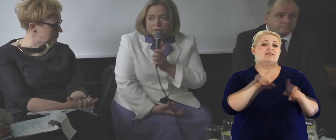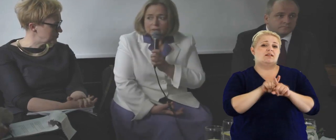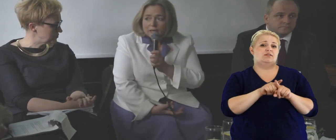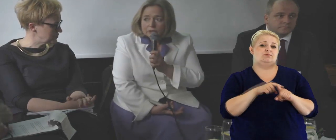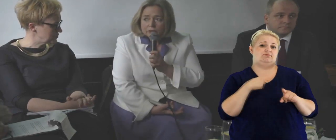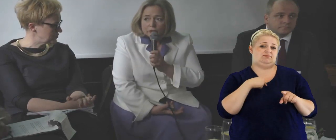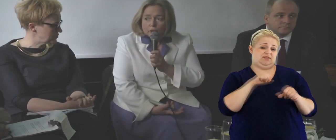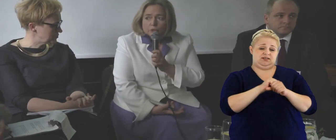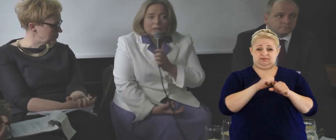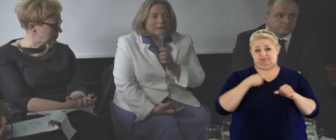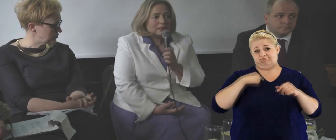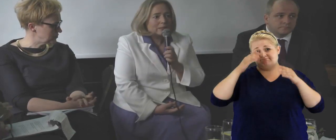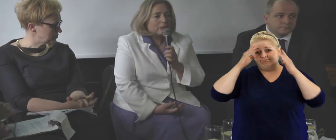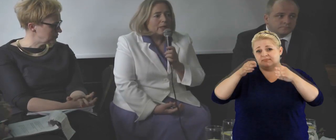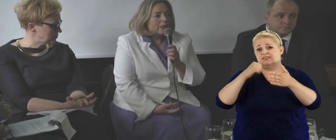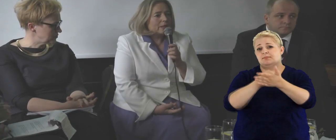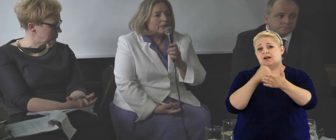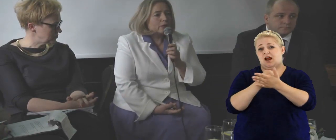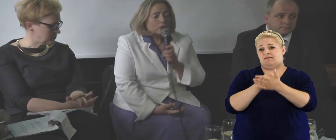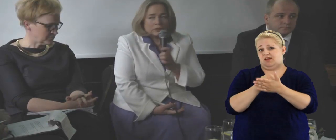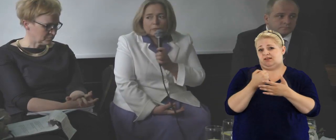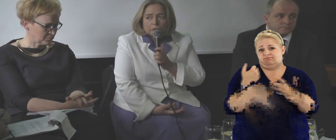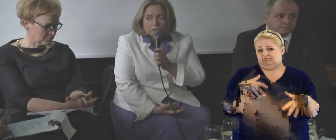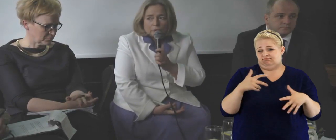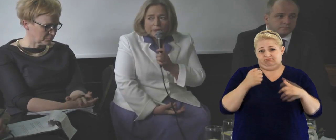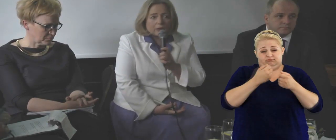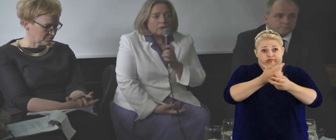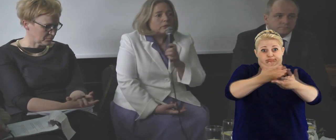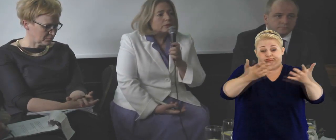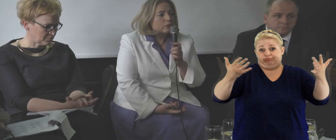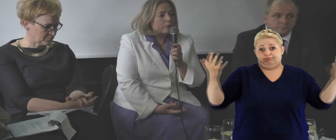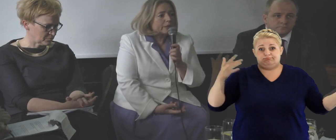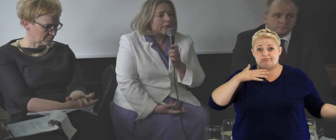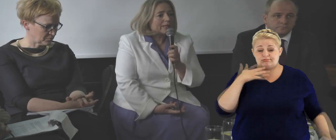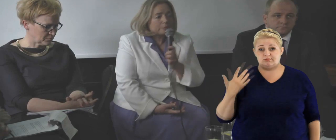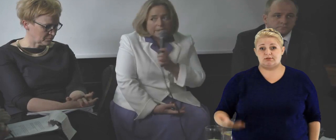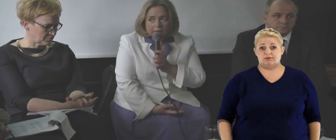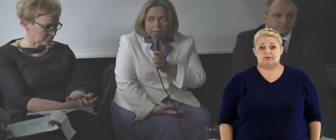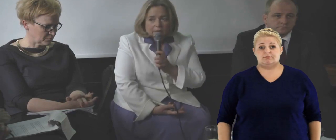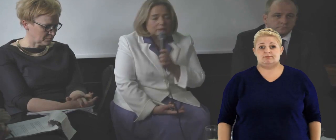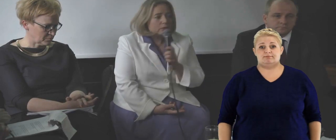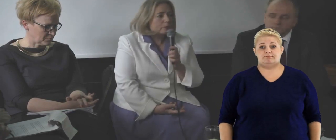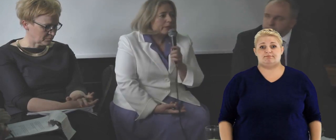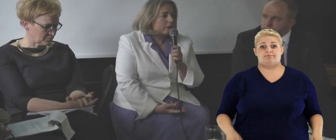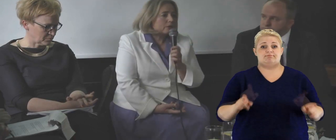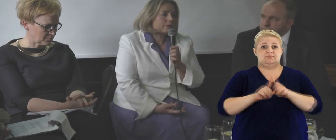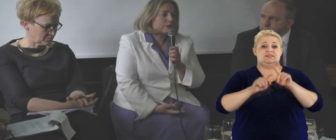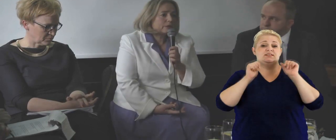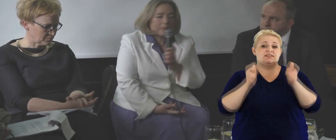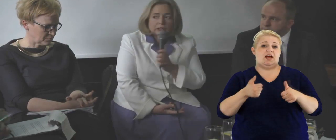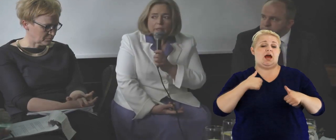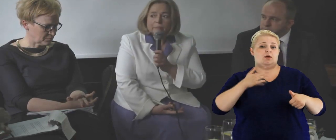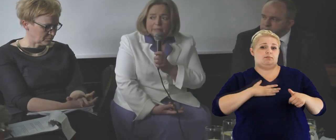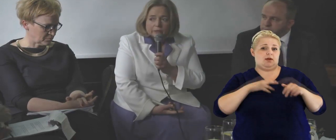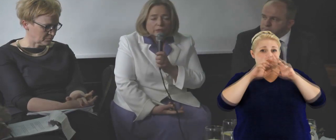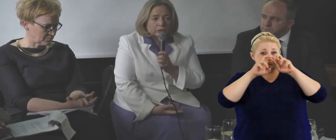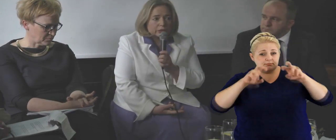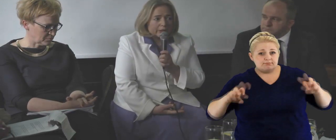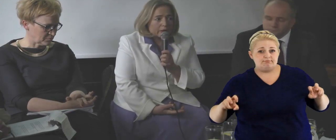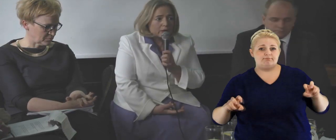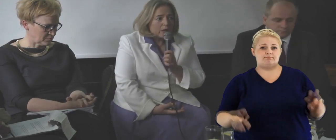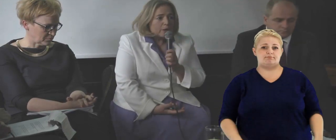w stanie się znać dobrze, a zatem dostęp do dobrego, do dobrych ekspertyz, do dobrego wsparcia